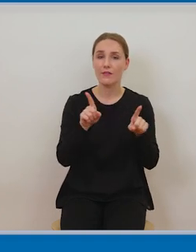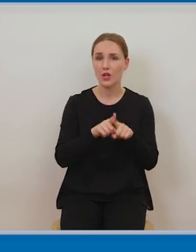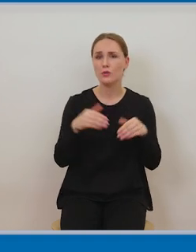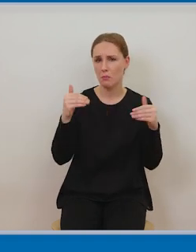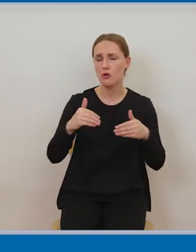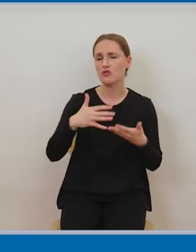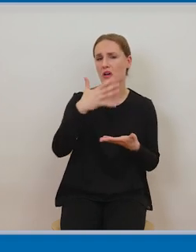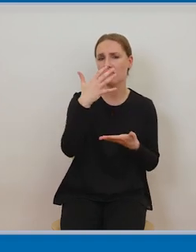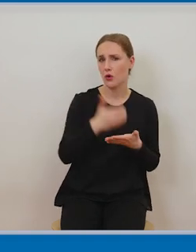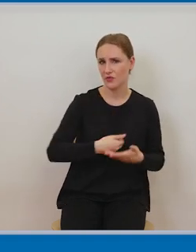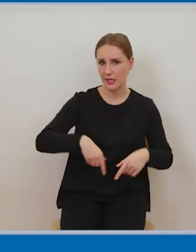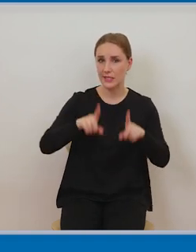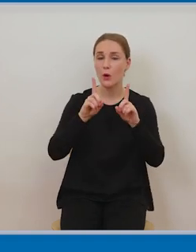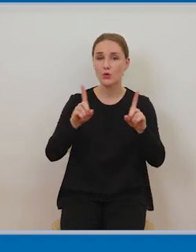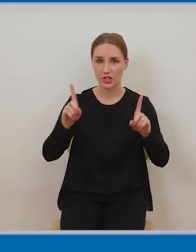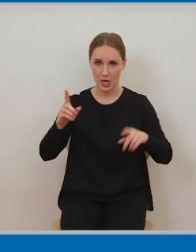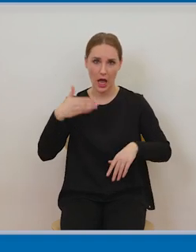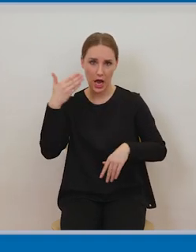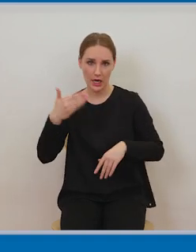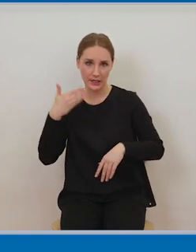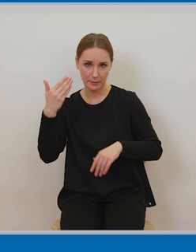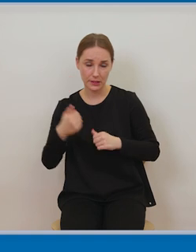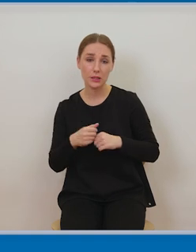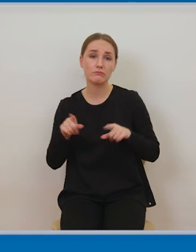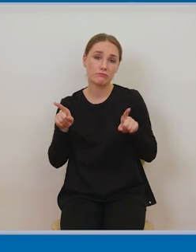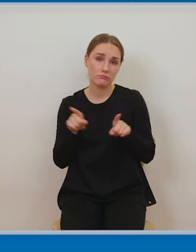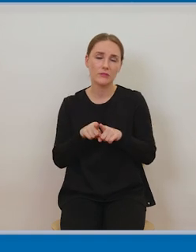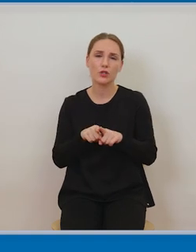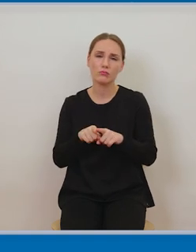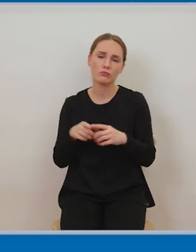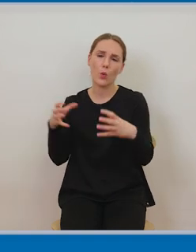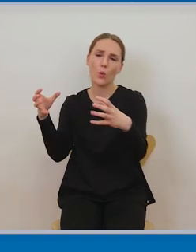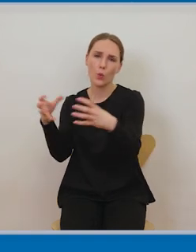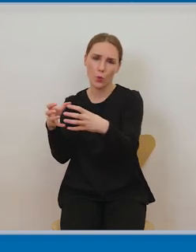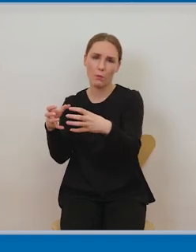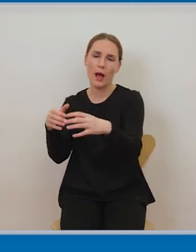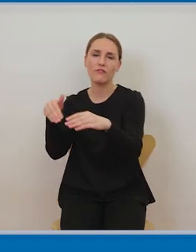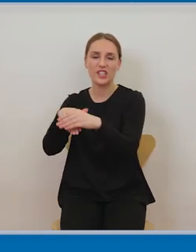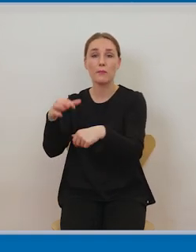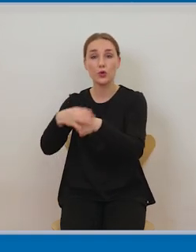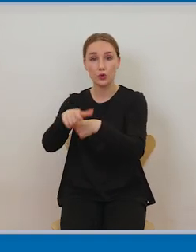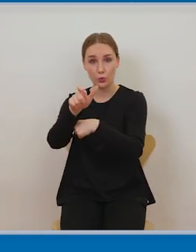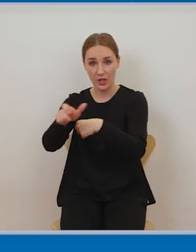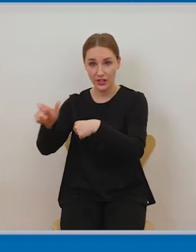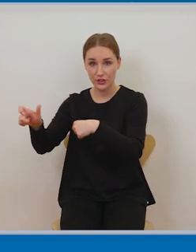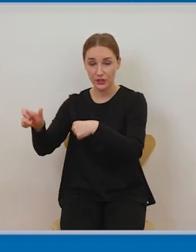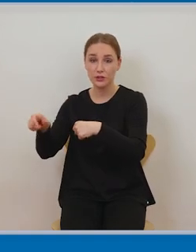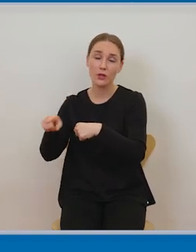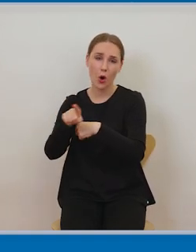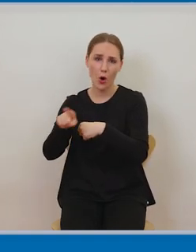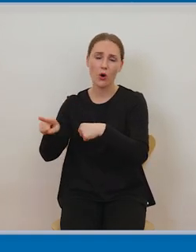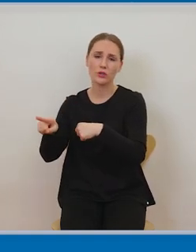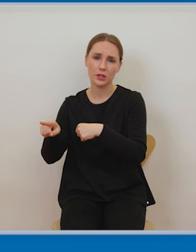pomyślałyśmy że powiemy Państwu o tym użytku dlatego że on ma istotne znaczenie ten użytek pozwala nauczycielom właśnie